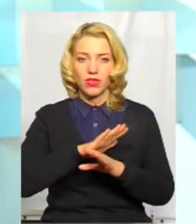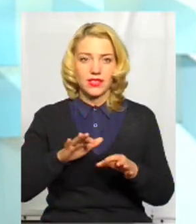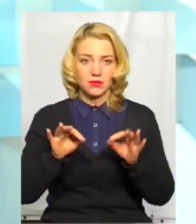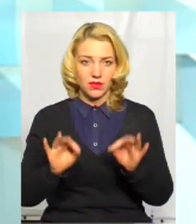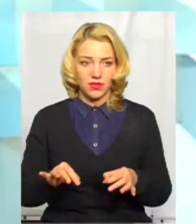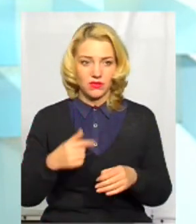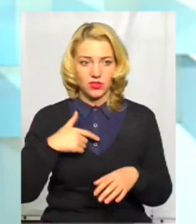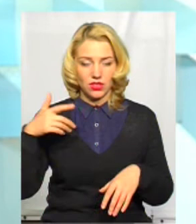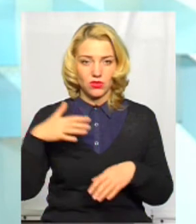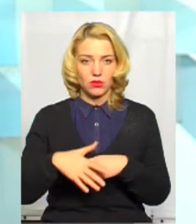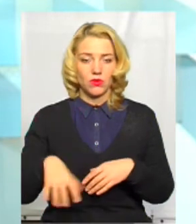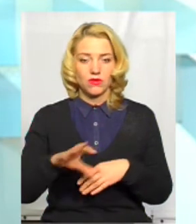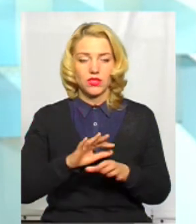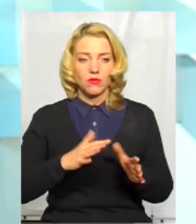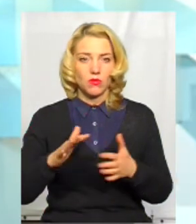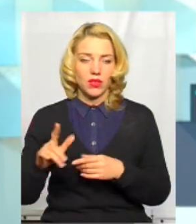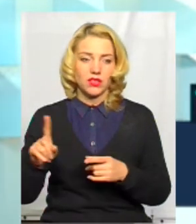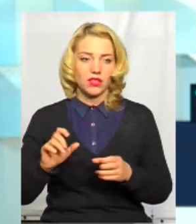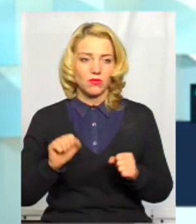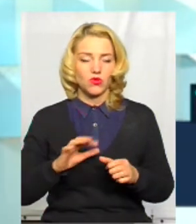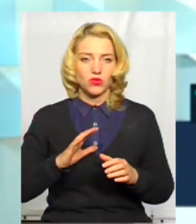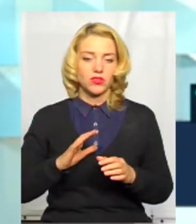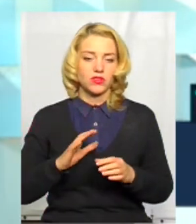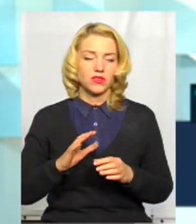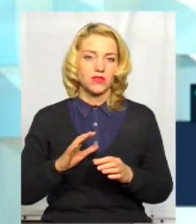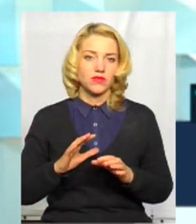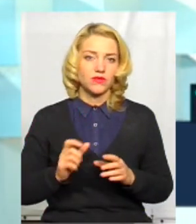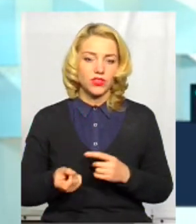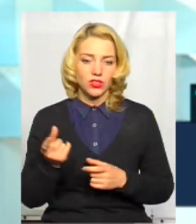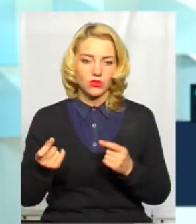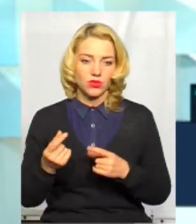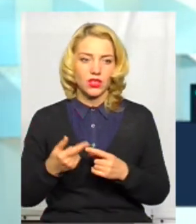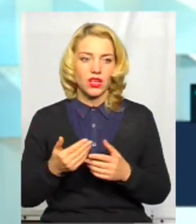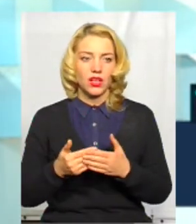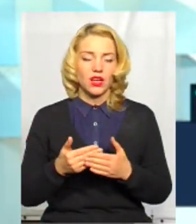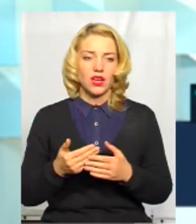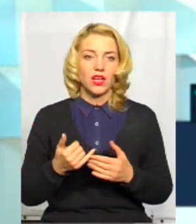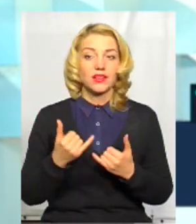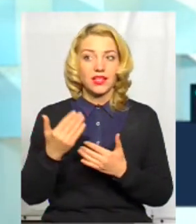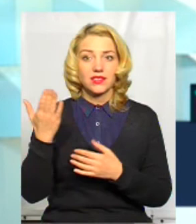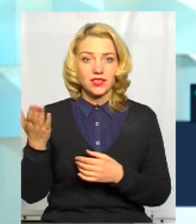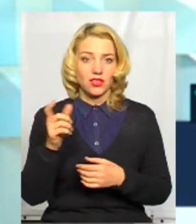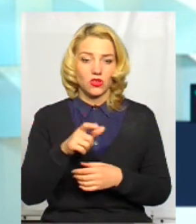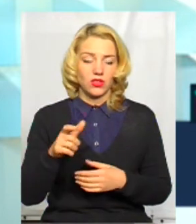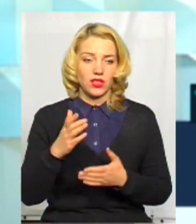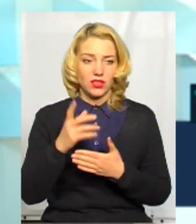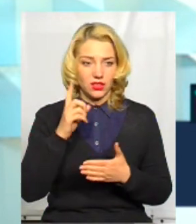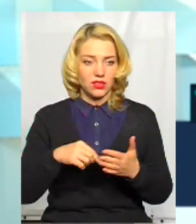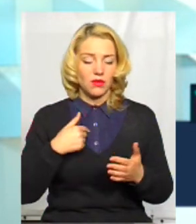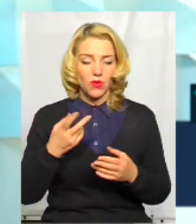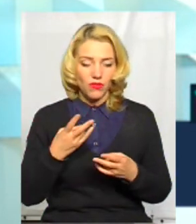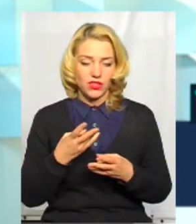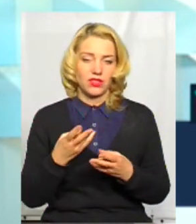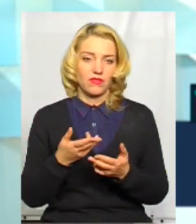Я розумію всі моменти, які можуть, виклики, які стоять переді мною, але я знаю, що для цих людей це є надія. Я мушу виправити цю надію.